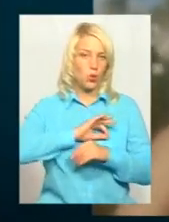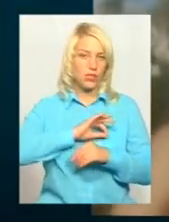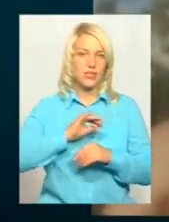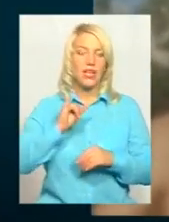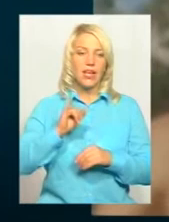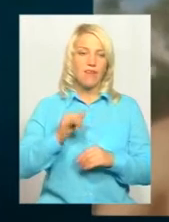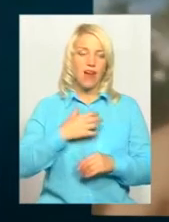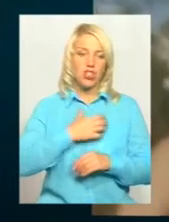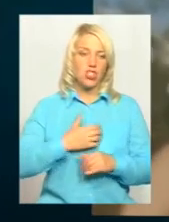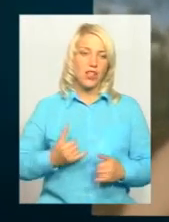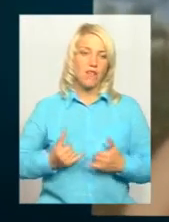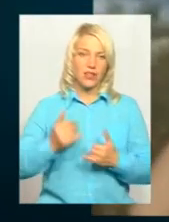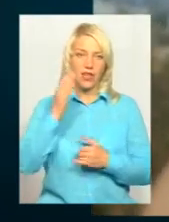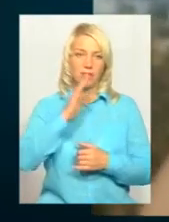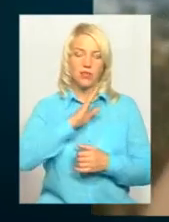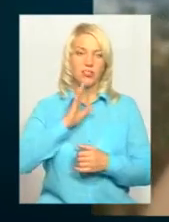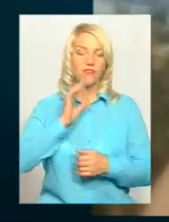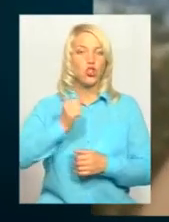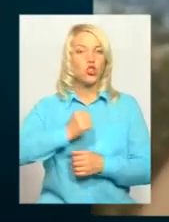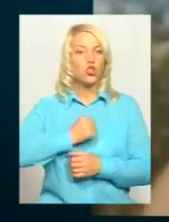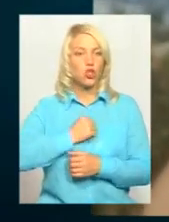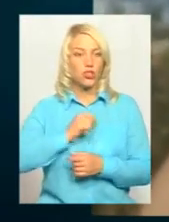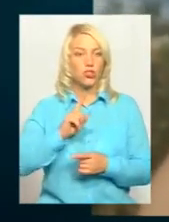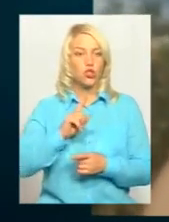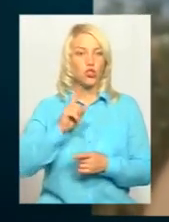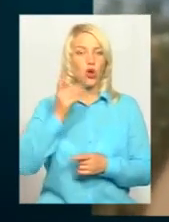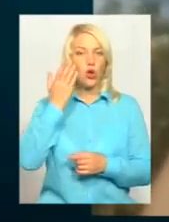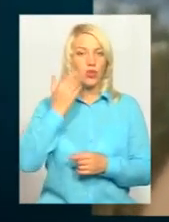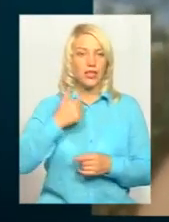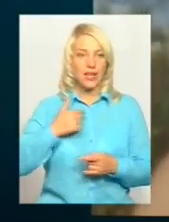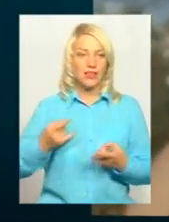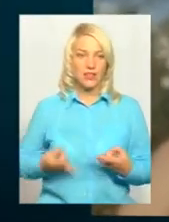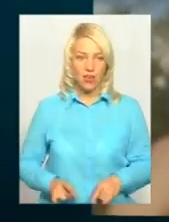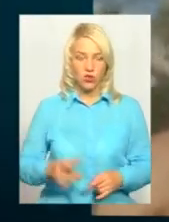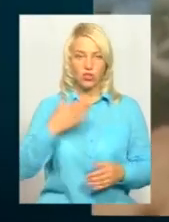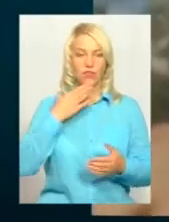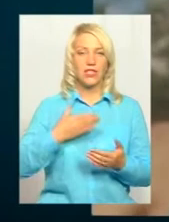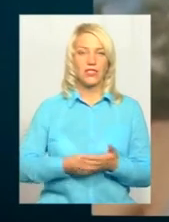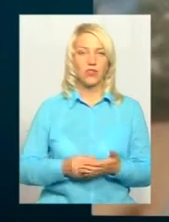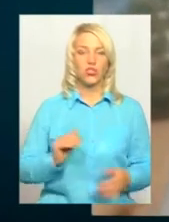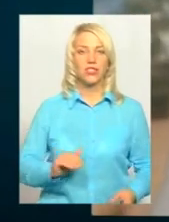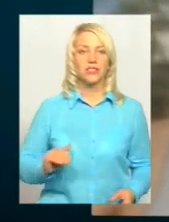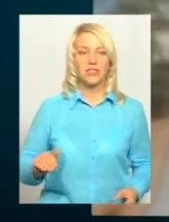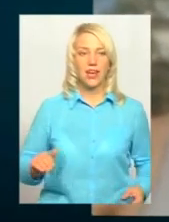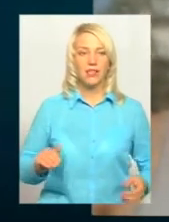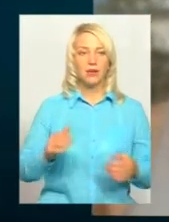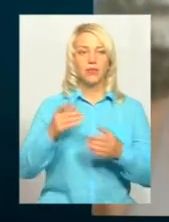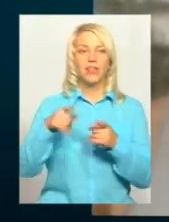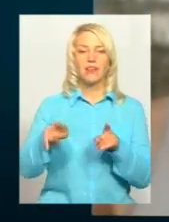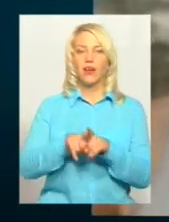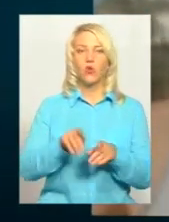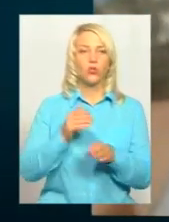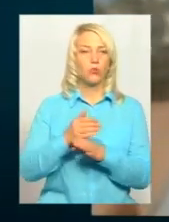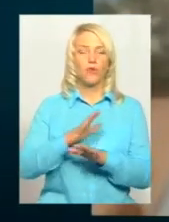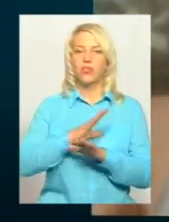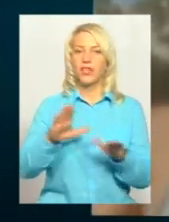батьків і шкода, що коли я народжувала своїх дітей, такої допомоги не